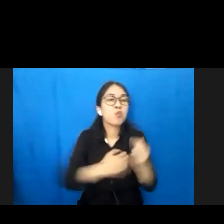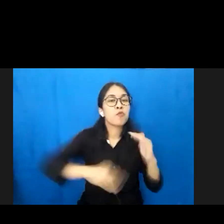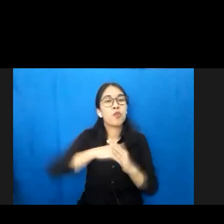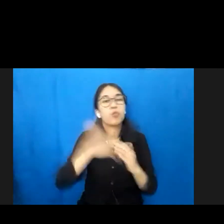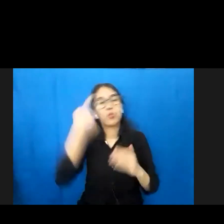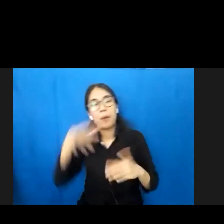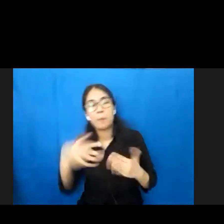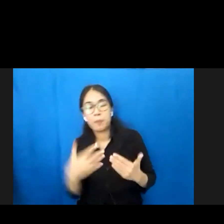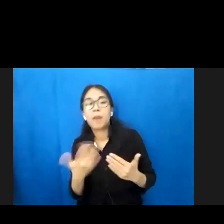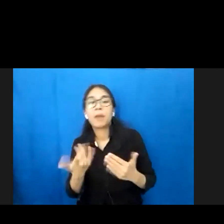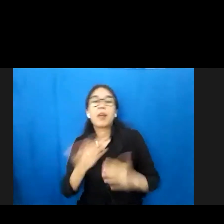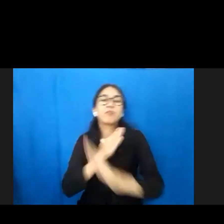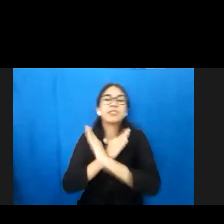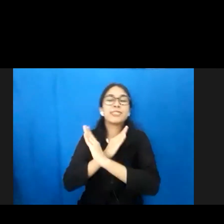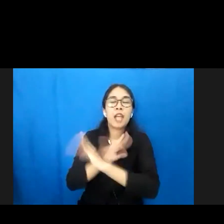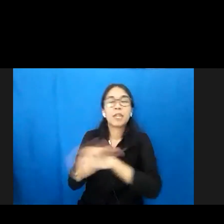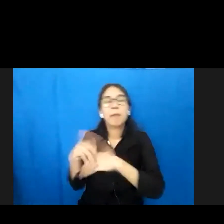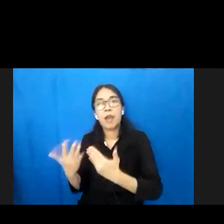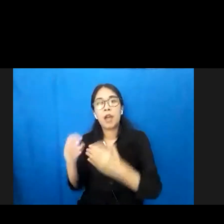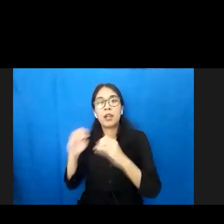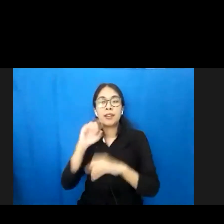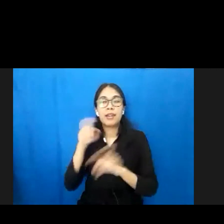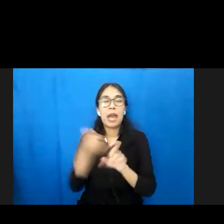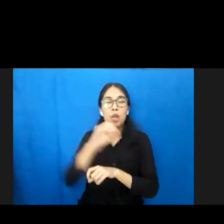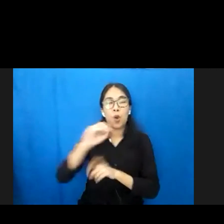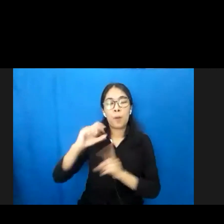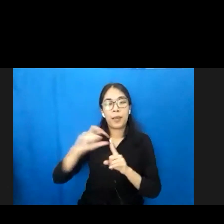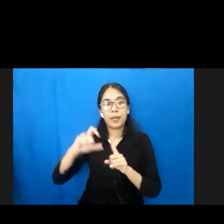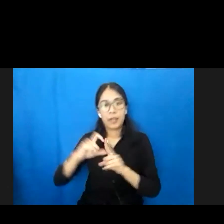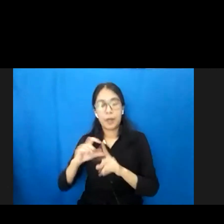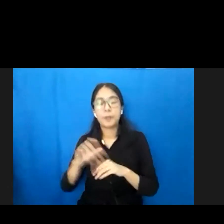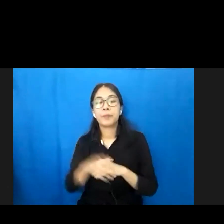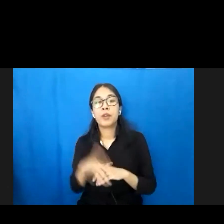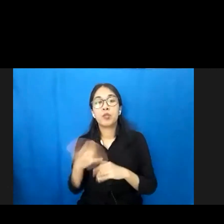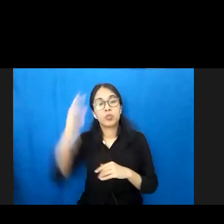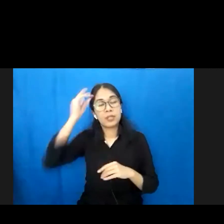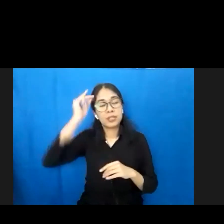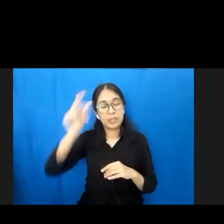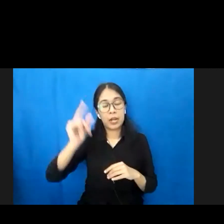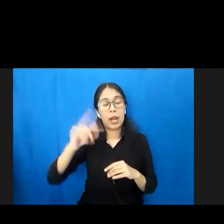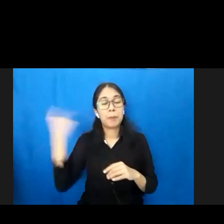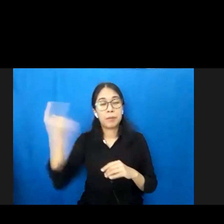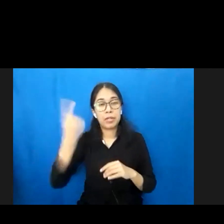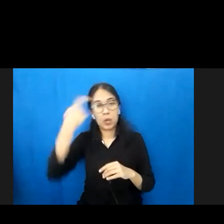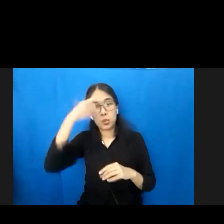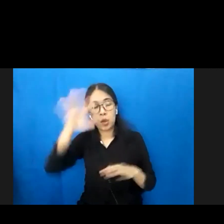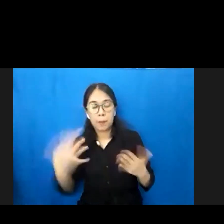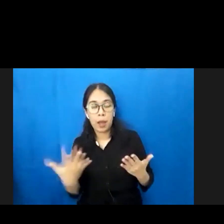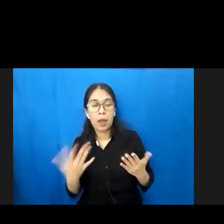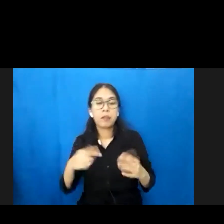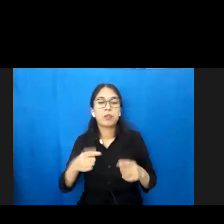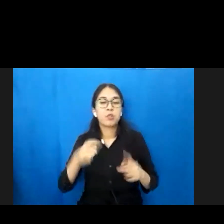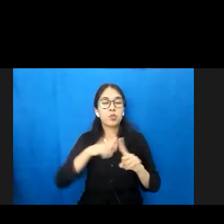pencegahan dan penanggulangan COVID-19 di Sumabaran mengenai strategi kebijakan pemerintah dalam meningkatkan kualitas kesehatan